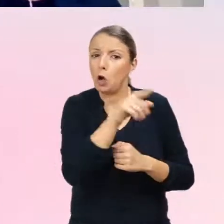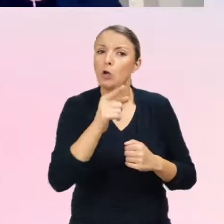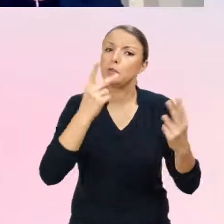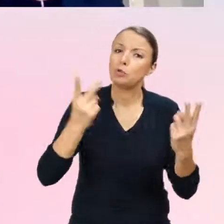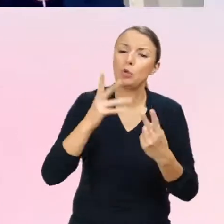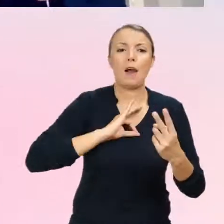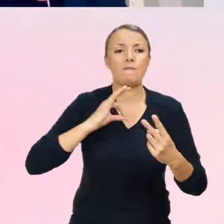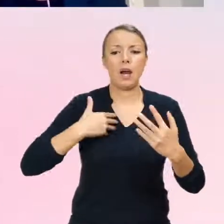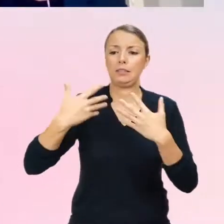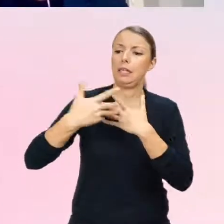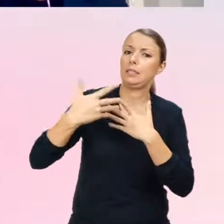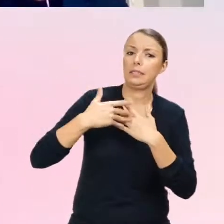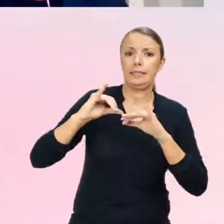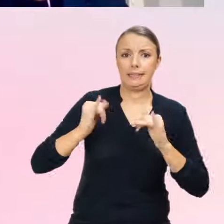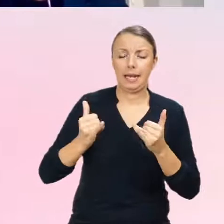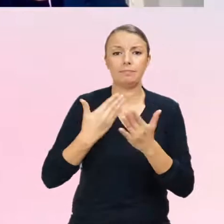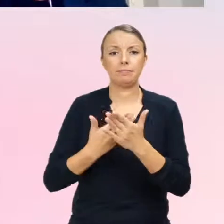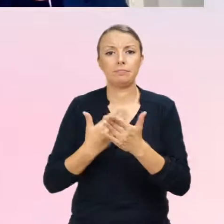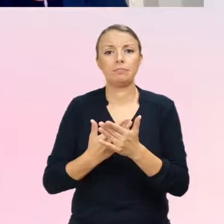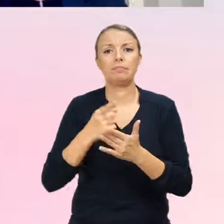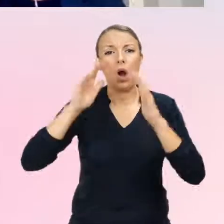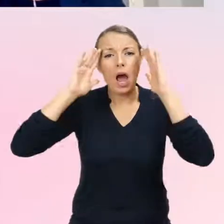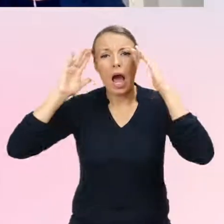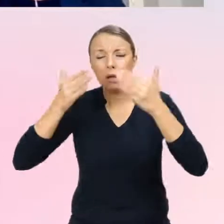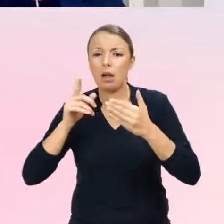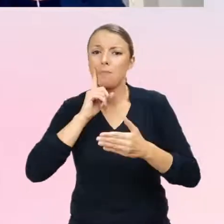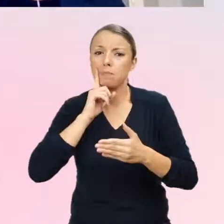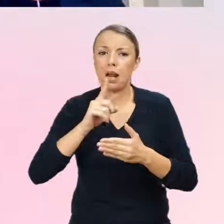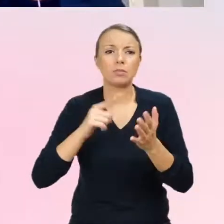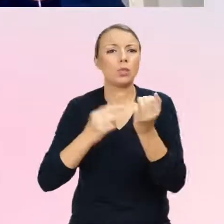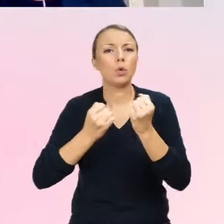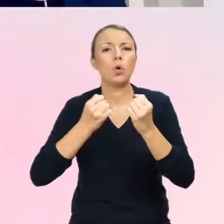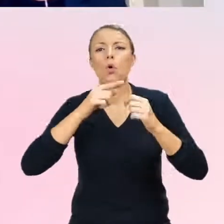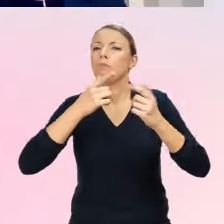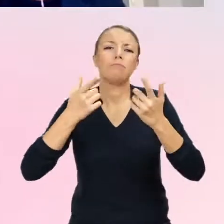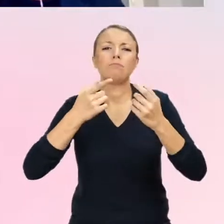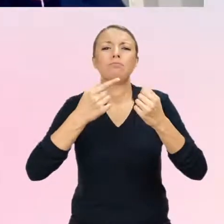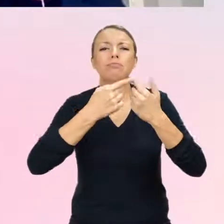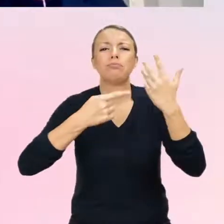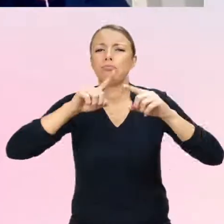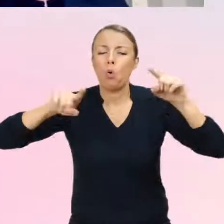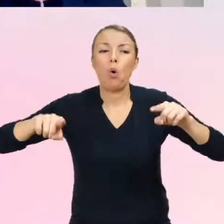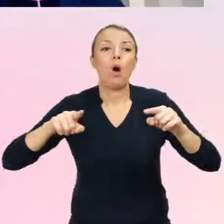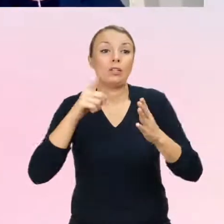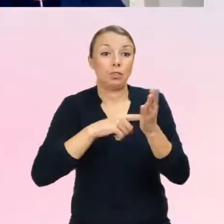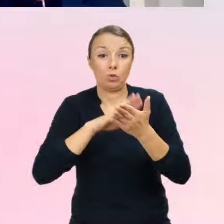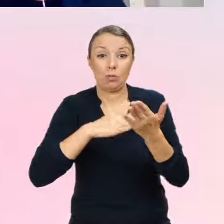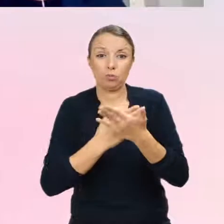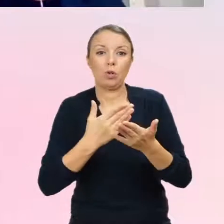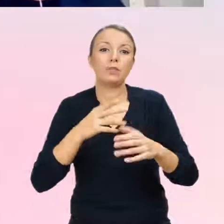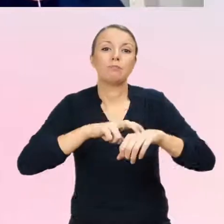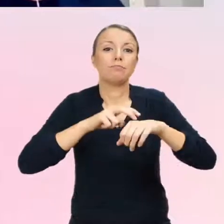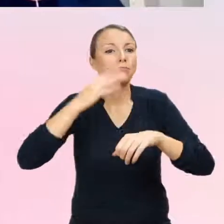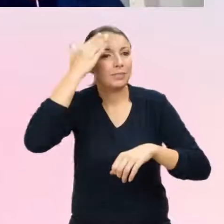specjalistyczna diagnoza i ona jest stawiana nie na pierwszej wizycie u psychiatry albo w ogóle nie jest stawiana u psychiatry, jeżeli jest to